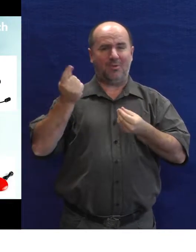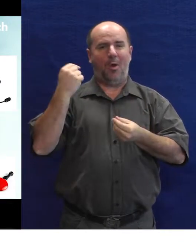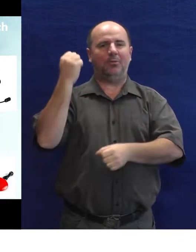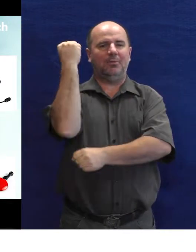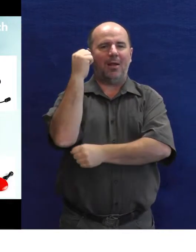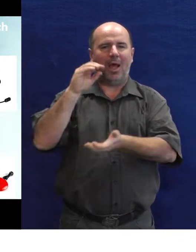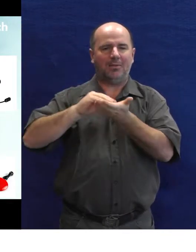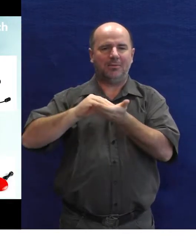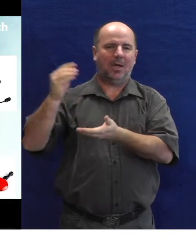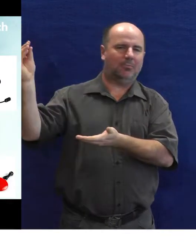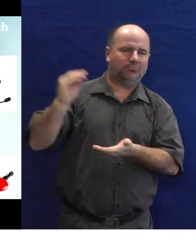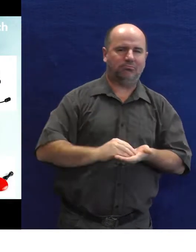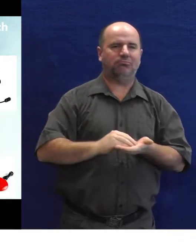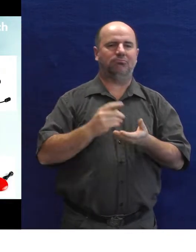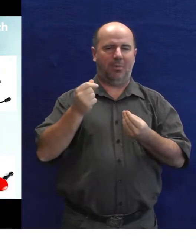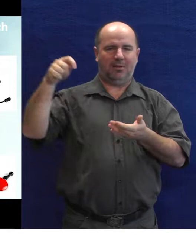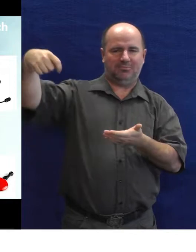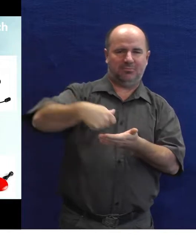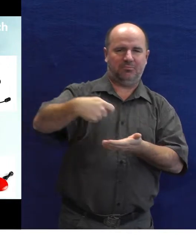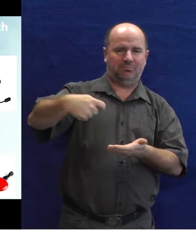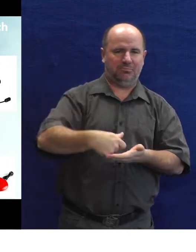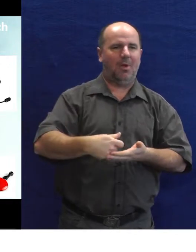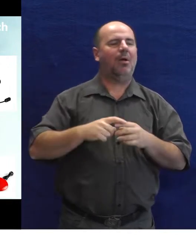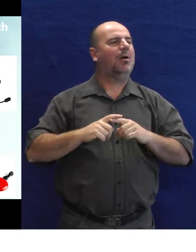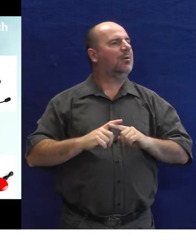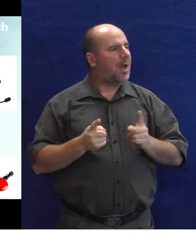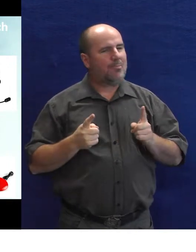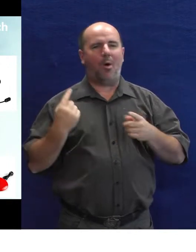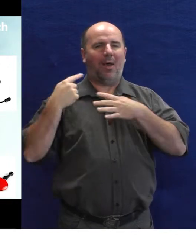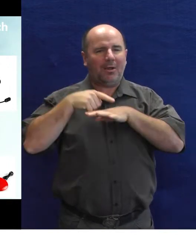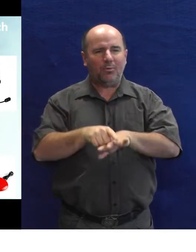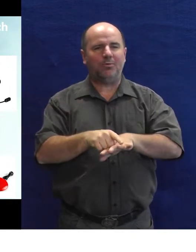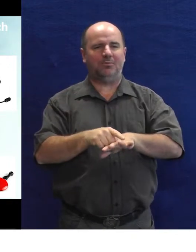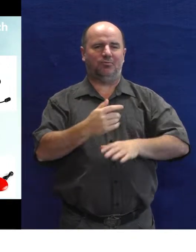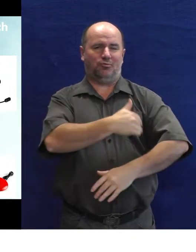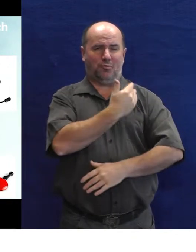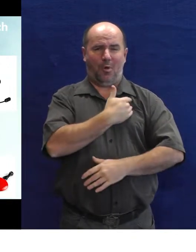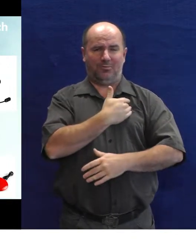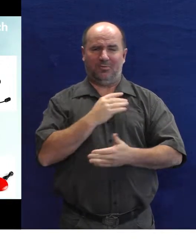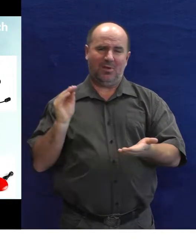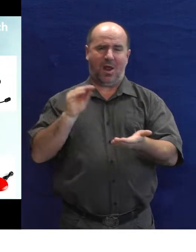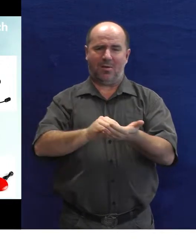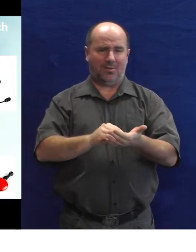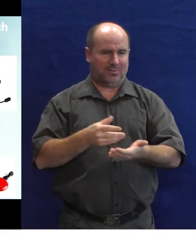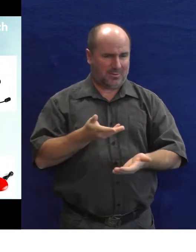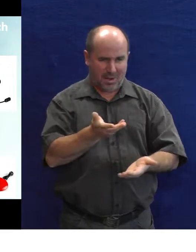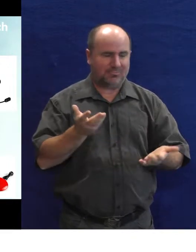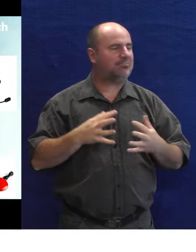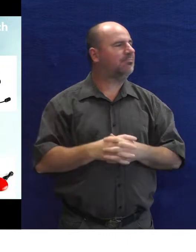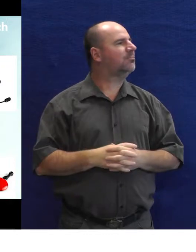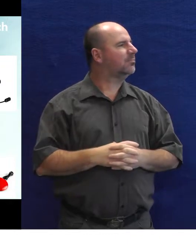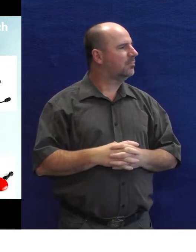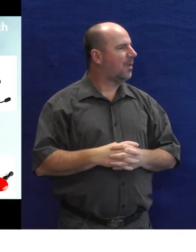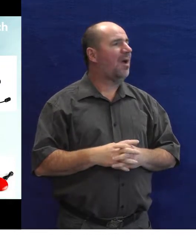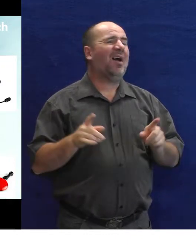nebo státem přes úřad práce, případně přes opatření v inkluzivním školství. A ta